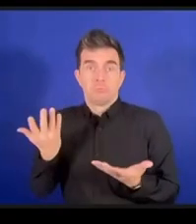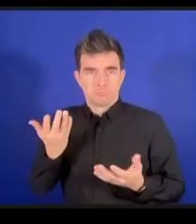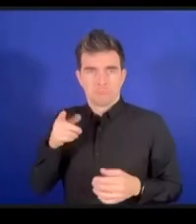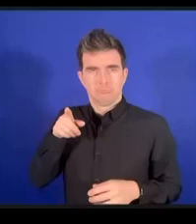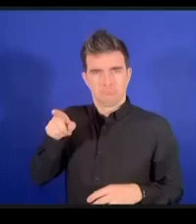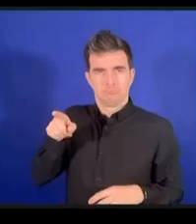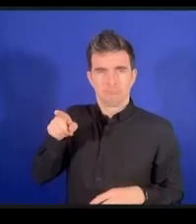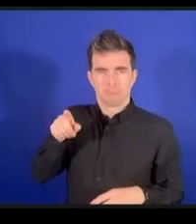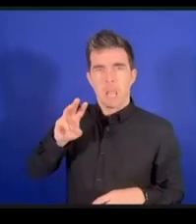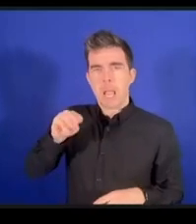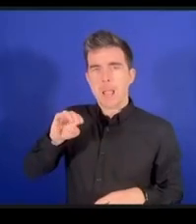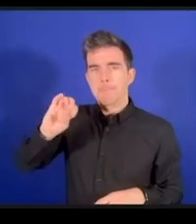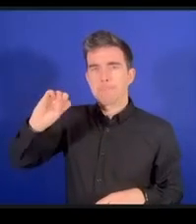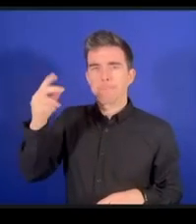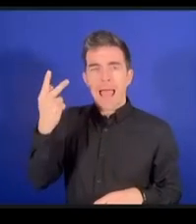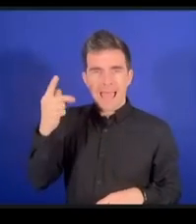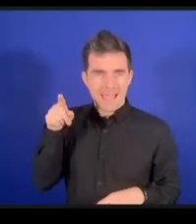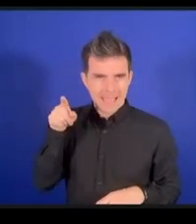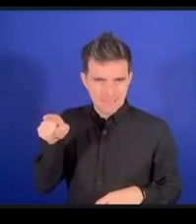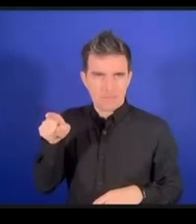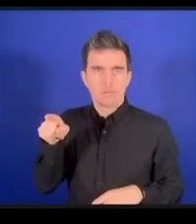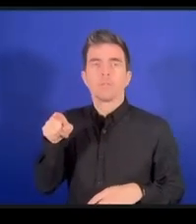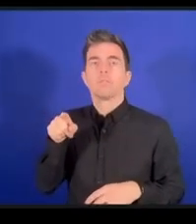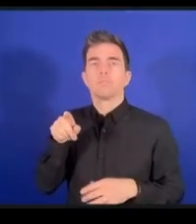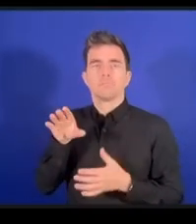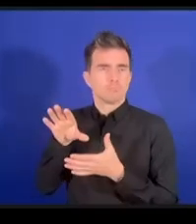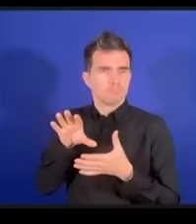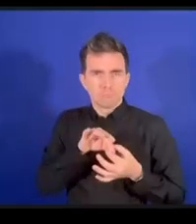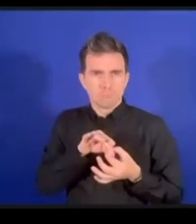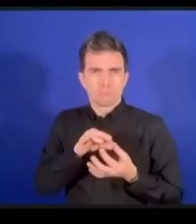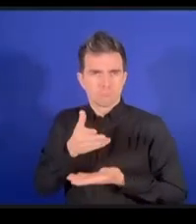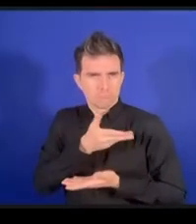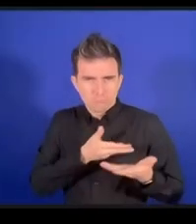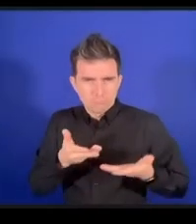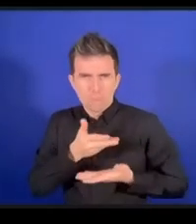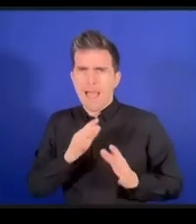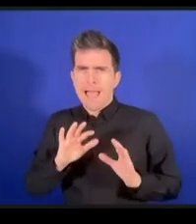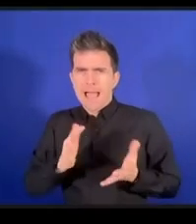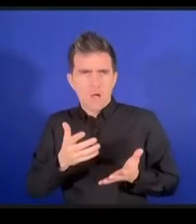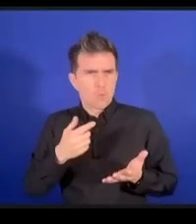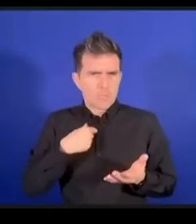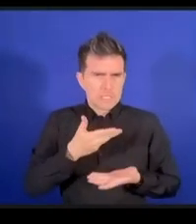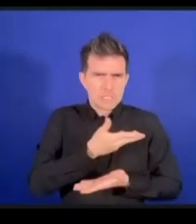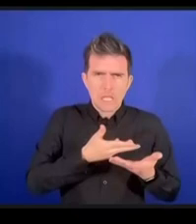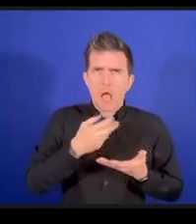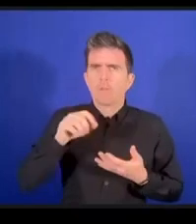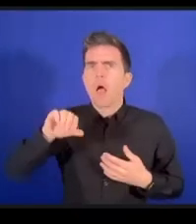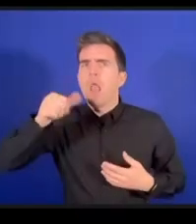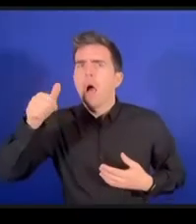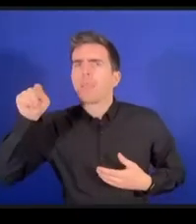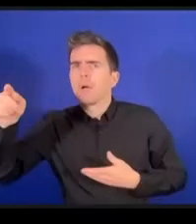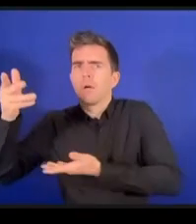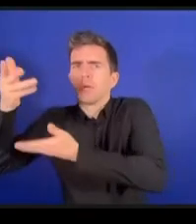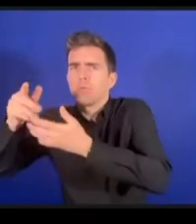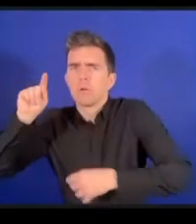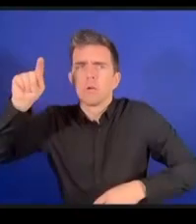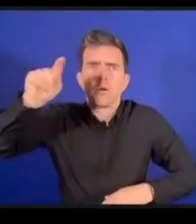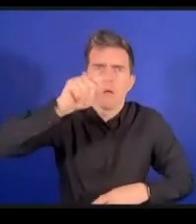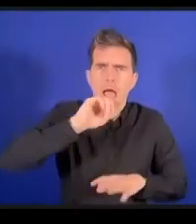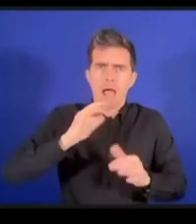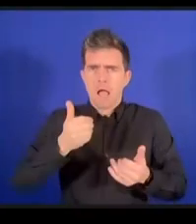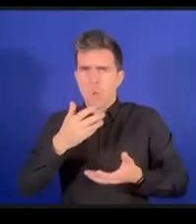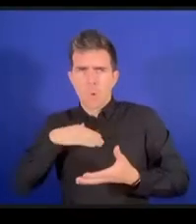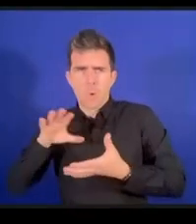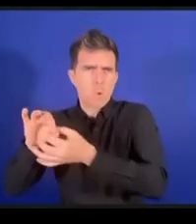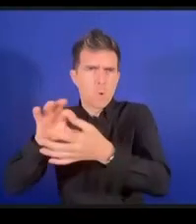一緒の方がより長い道のりを歩くことができるとよく言いますですからインターネットを巡るポリシーが果